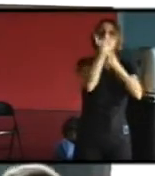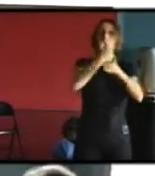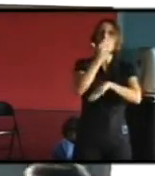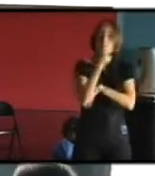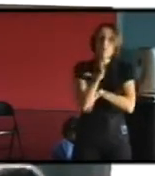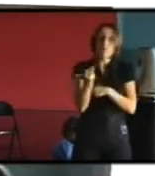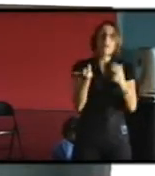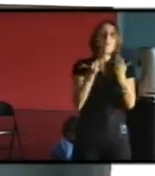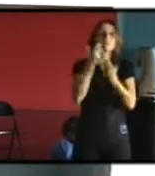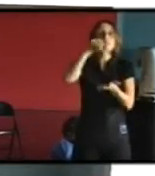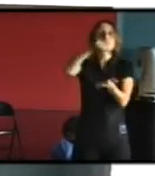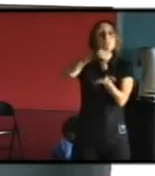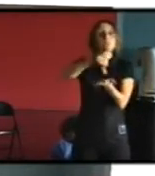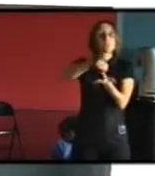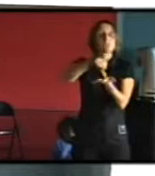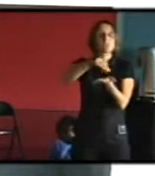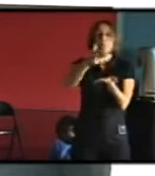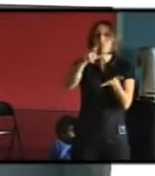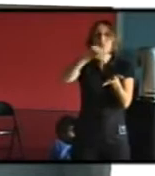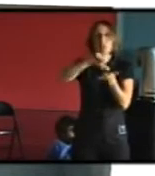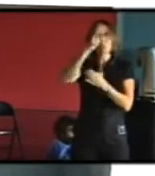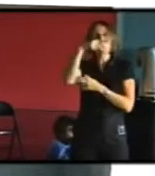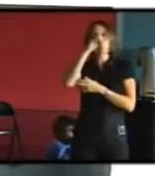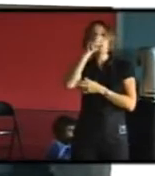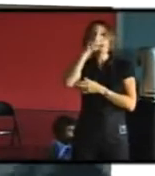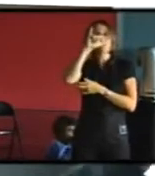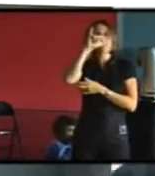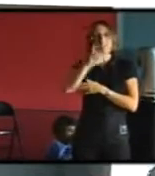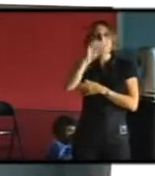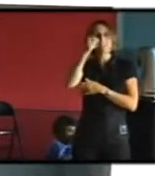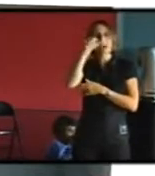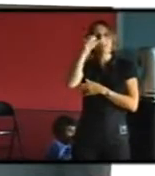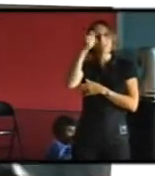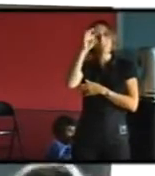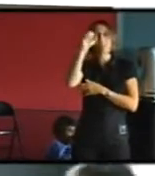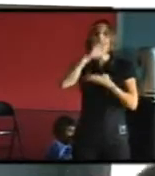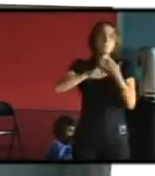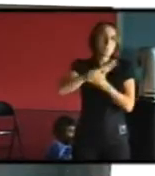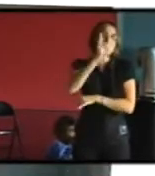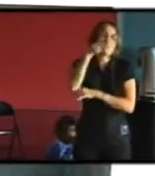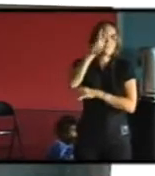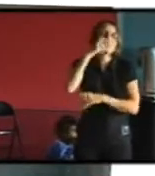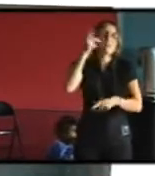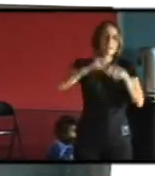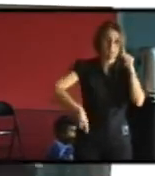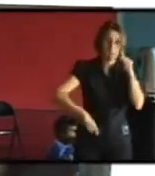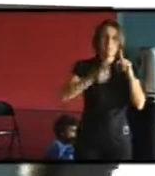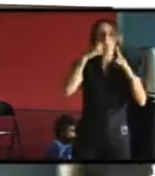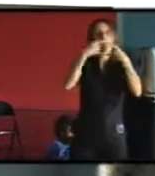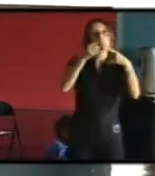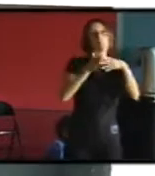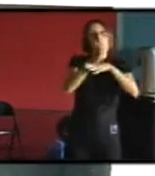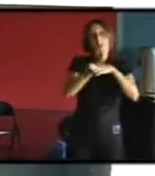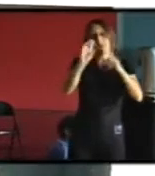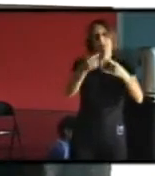on interdit le polyester le PVC plutôt donc des fenêtres en bois mais vous avez